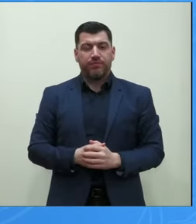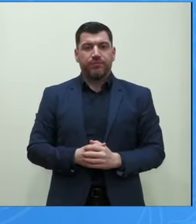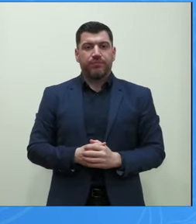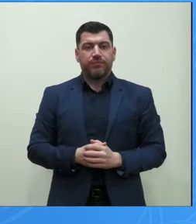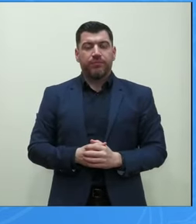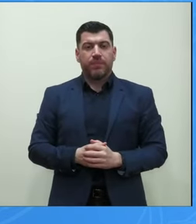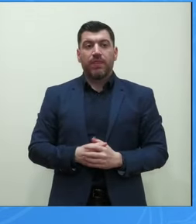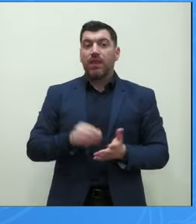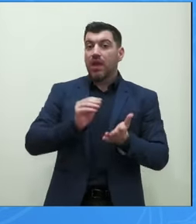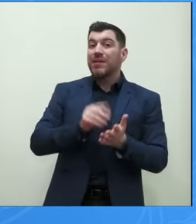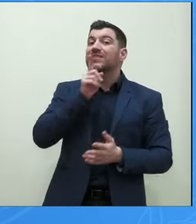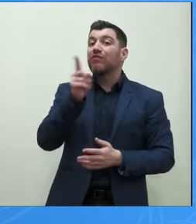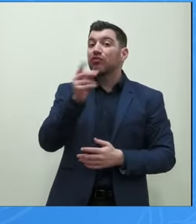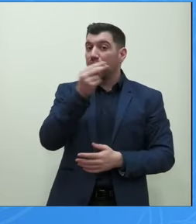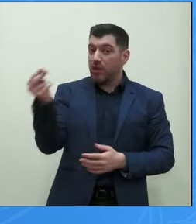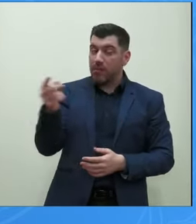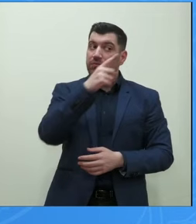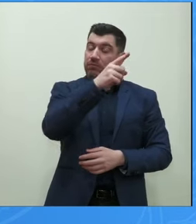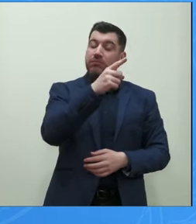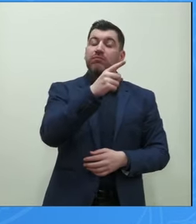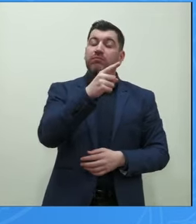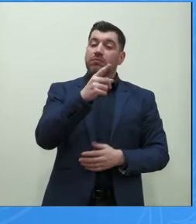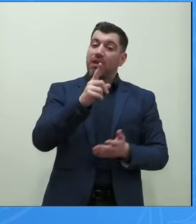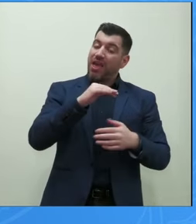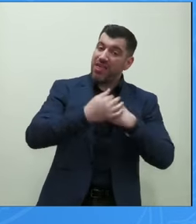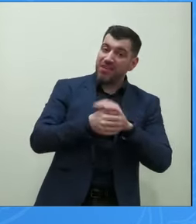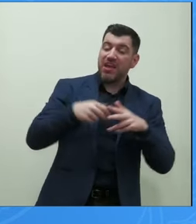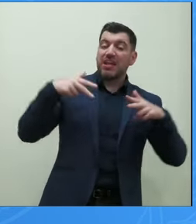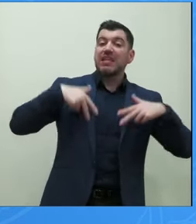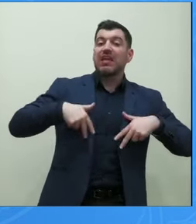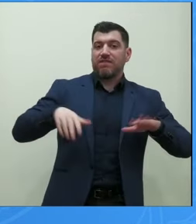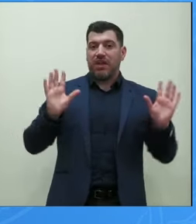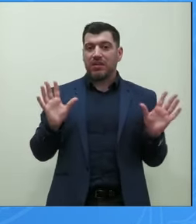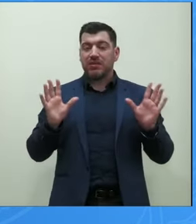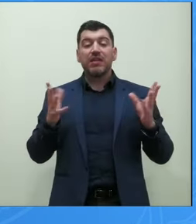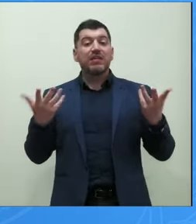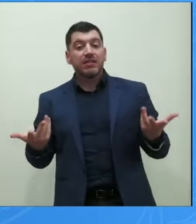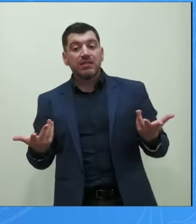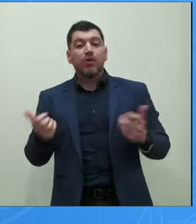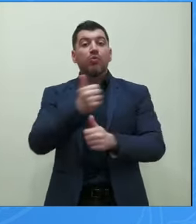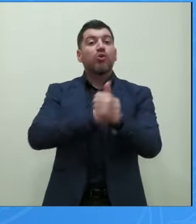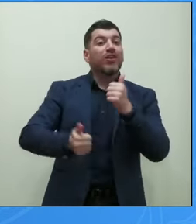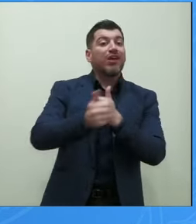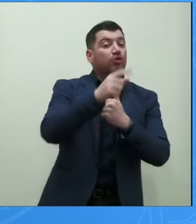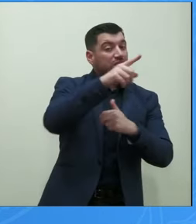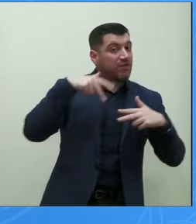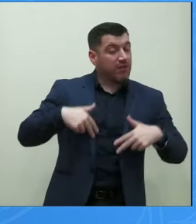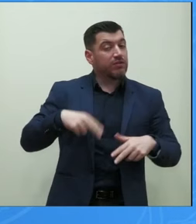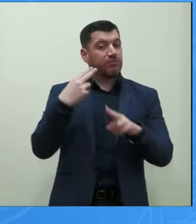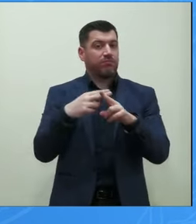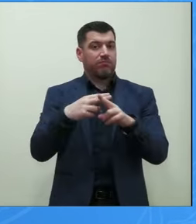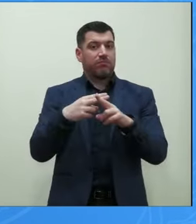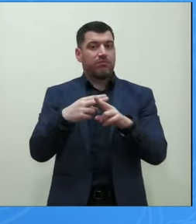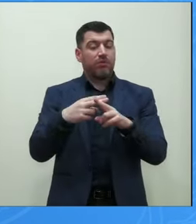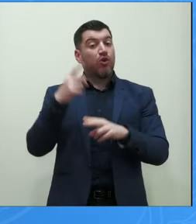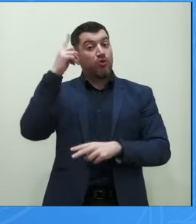αφορά και την κυβέρνηση και τους κυβερνητικούς σχεδιασμούς και τις προτεραιότητες και θεωρούμε ότι δεν είναι στις